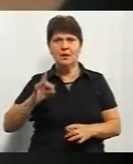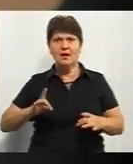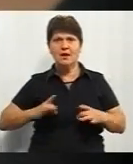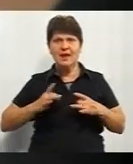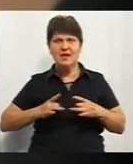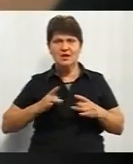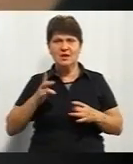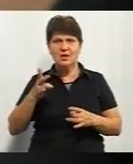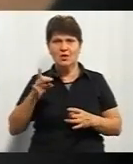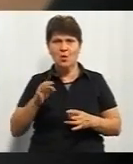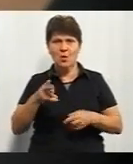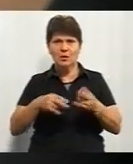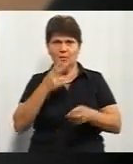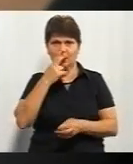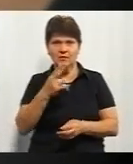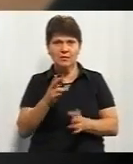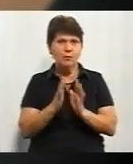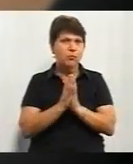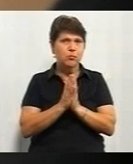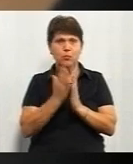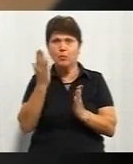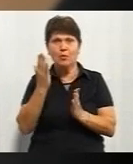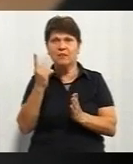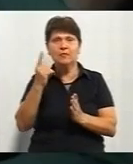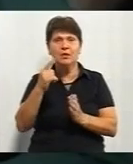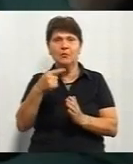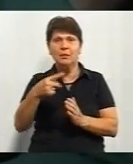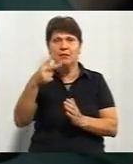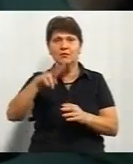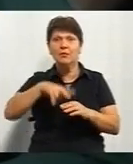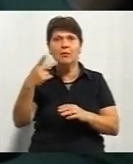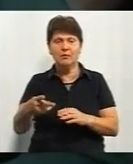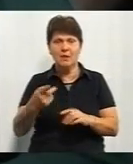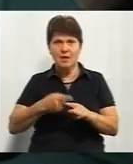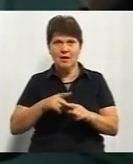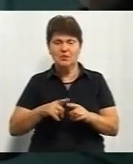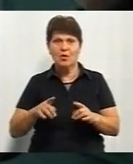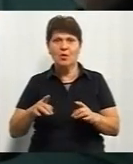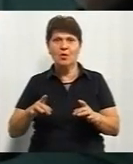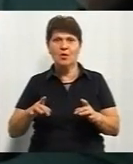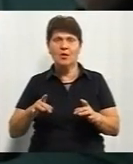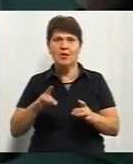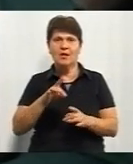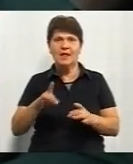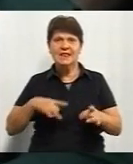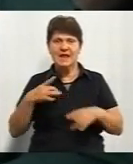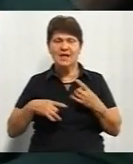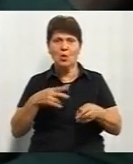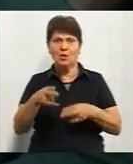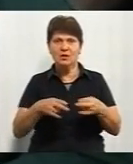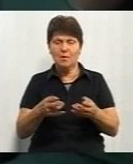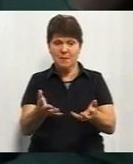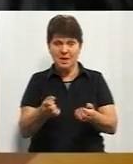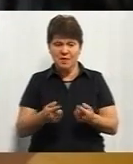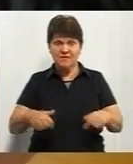Нейрохірург подивився і каже, боже, з якого поверху він падав. Нейрохірург в приймальному відділенні таке